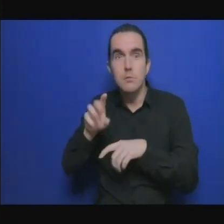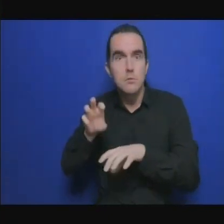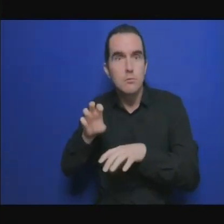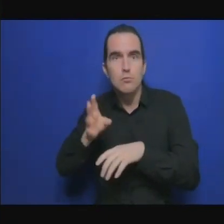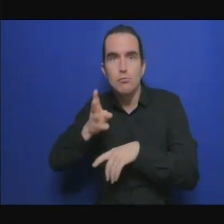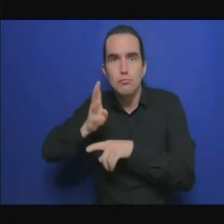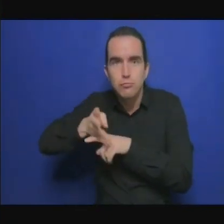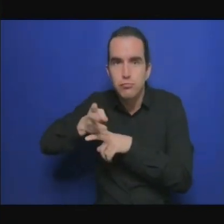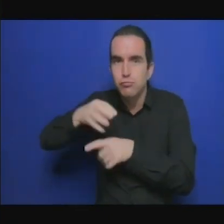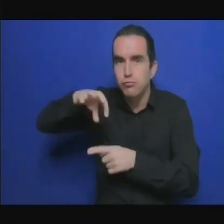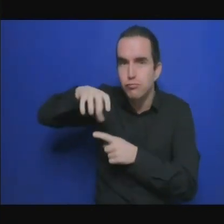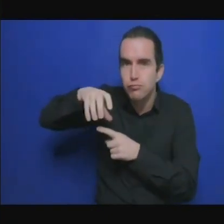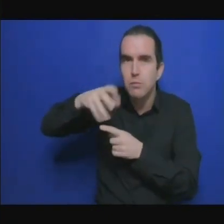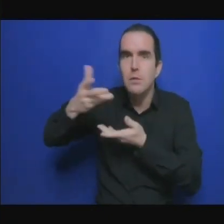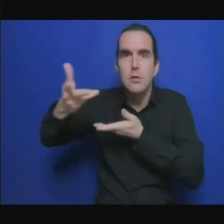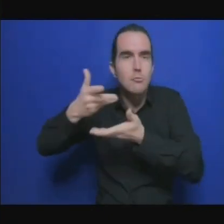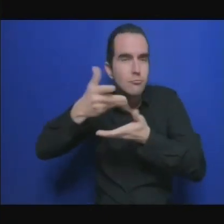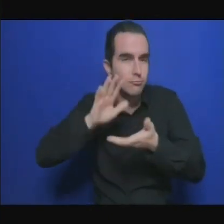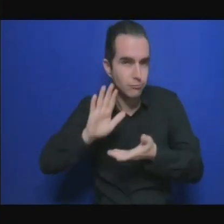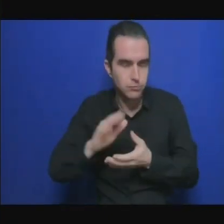directeur de la recherche,